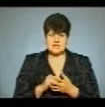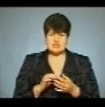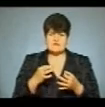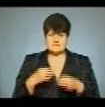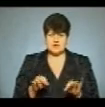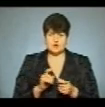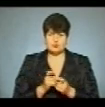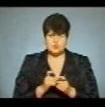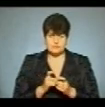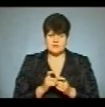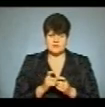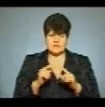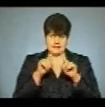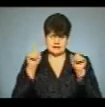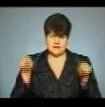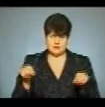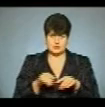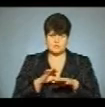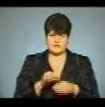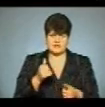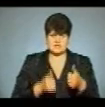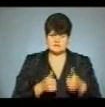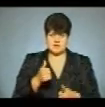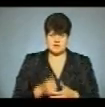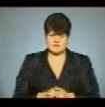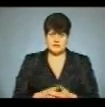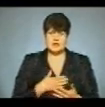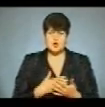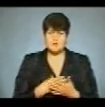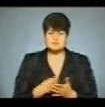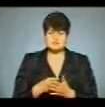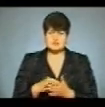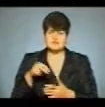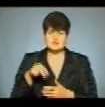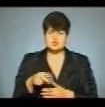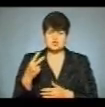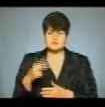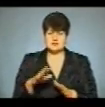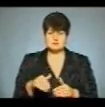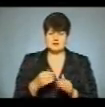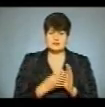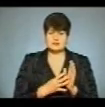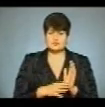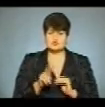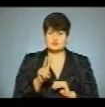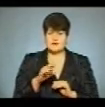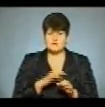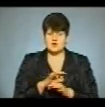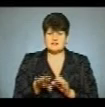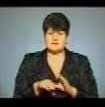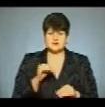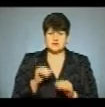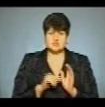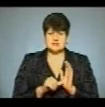боротьбою і табло для проведення змагань». На громадський бюджет 2020 подали 92 проєкти, відібрали